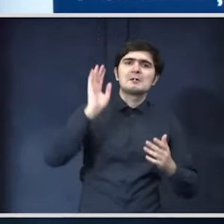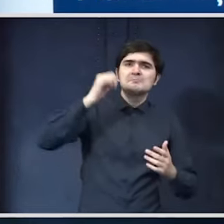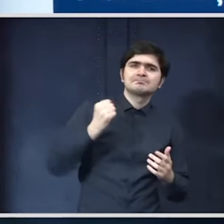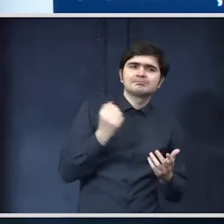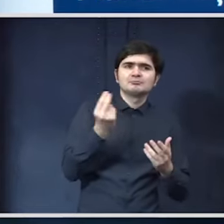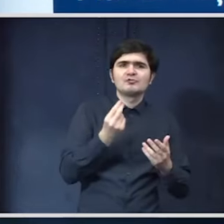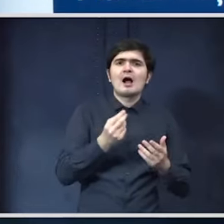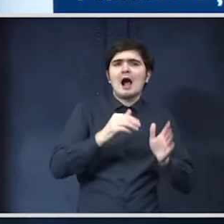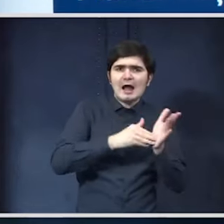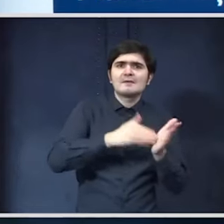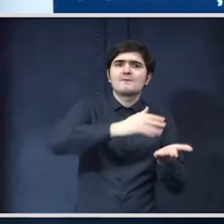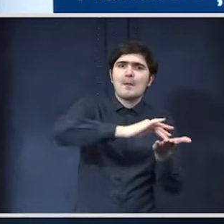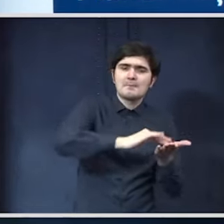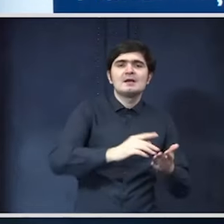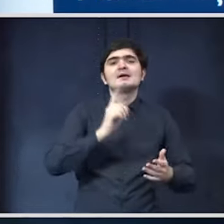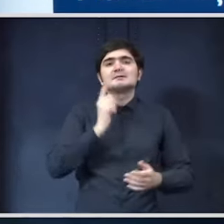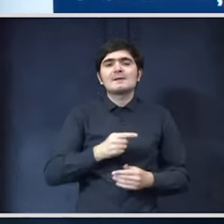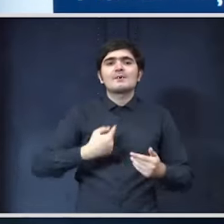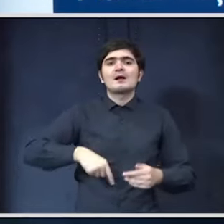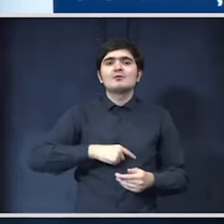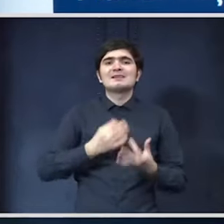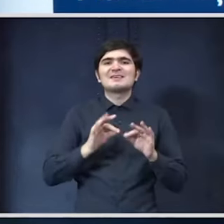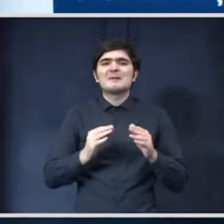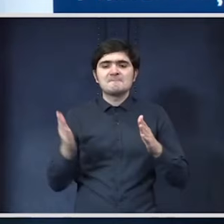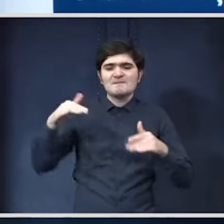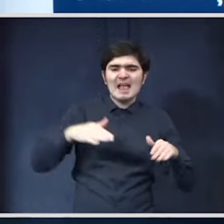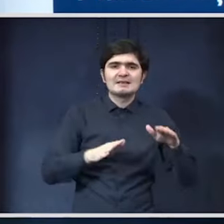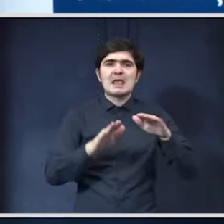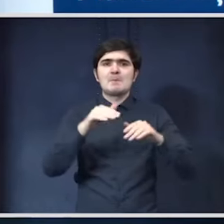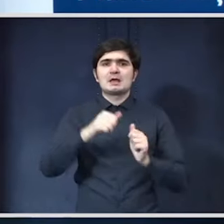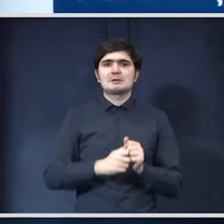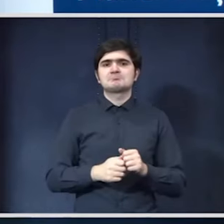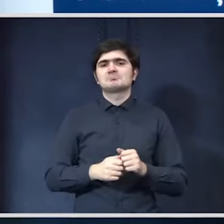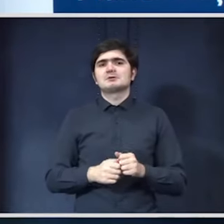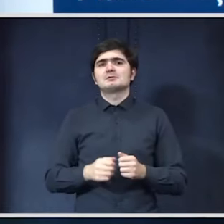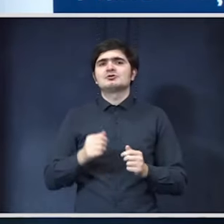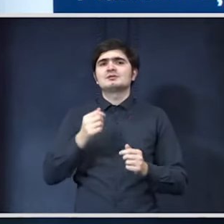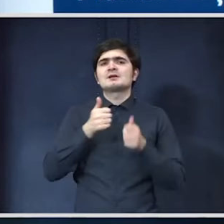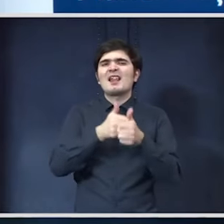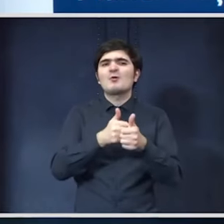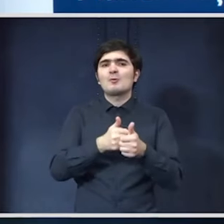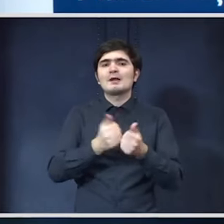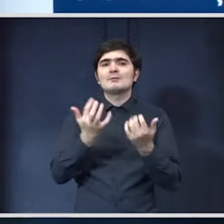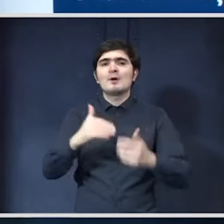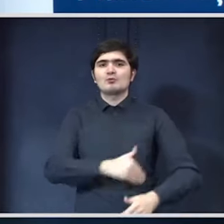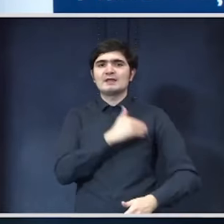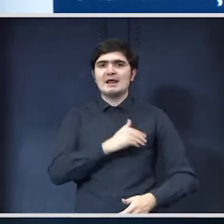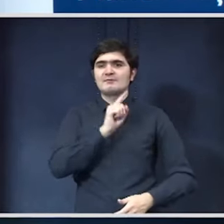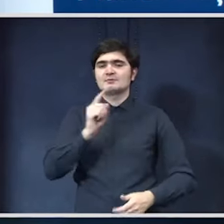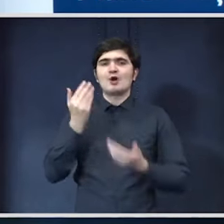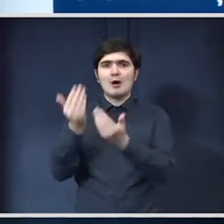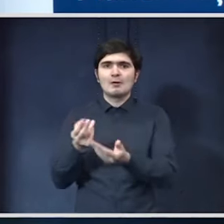diferența deci o să fim flexibili și cu o alocare în funcție de numărul de elevi la fel